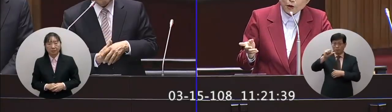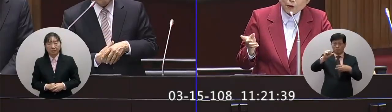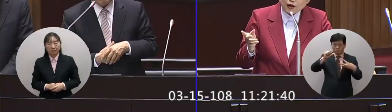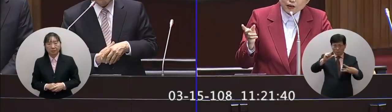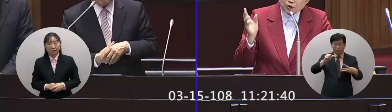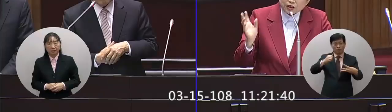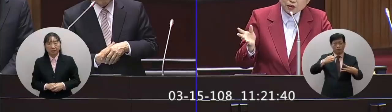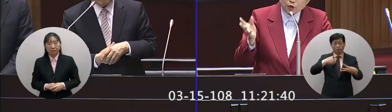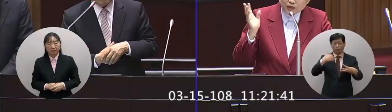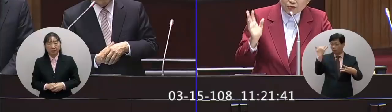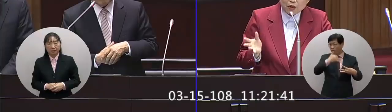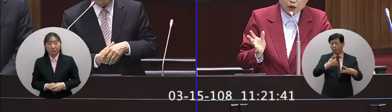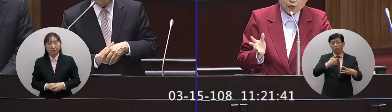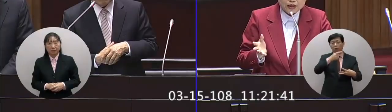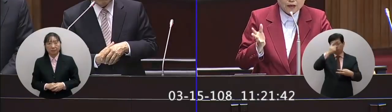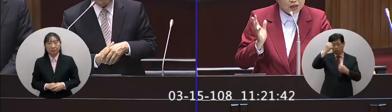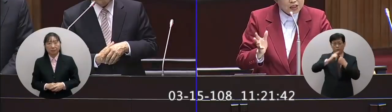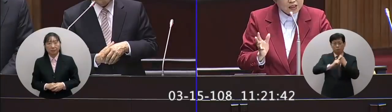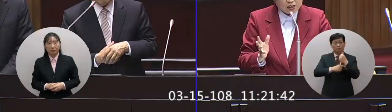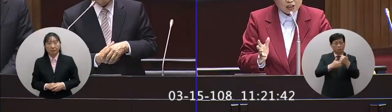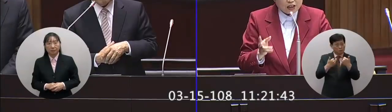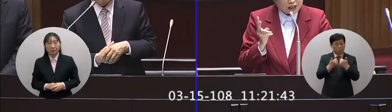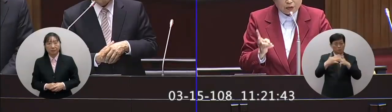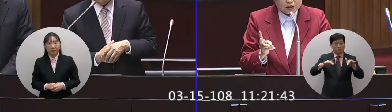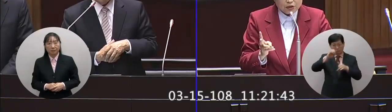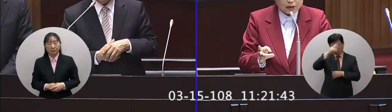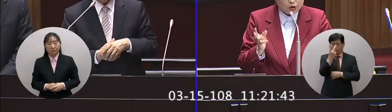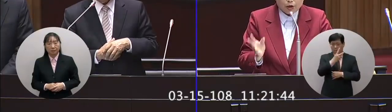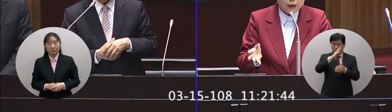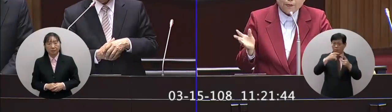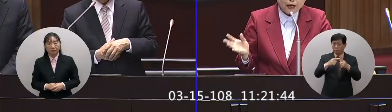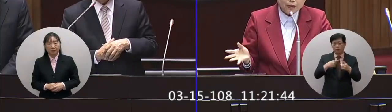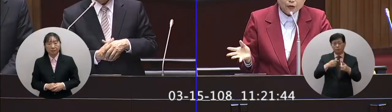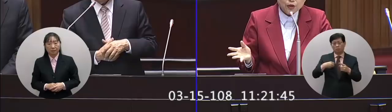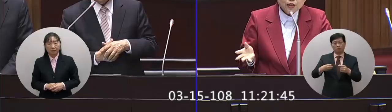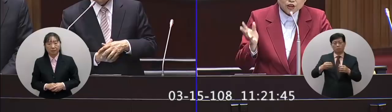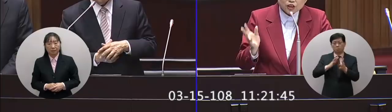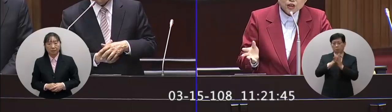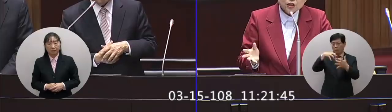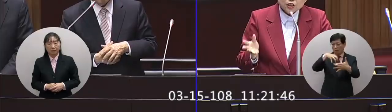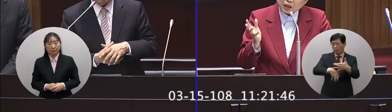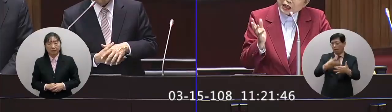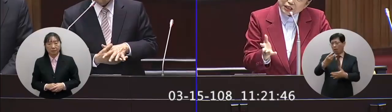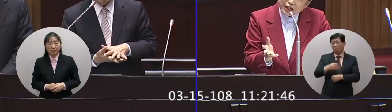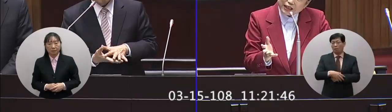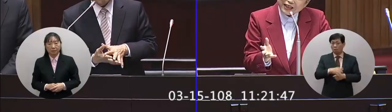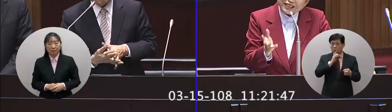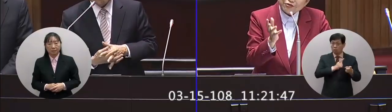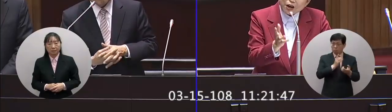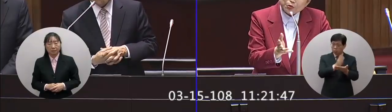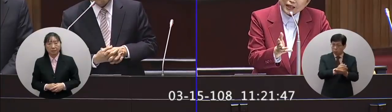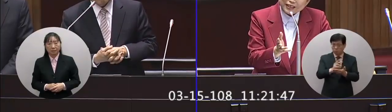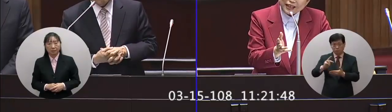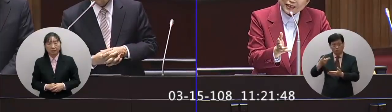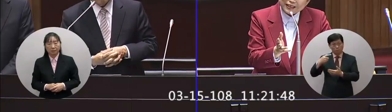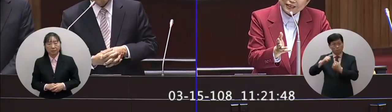這個法案說就是我們司法委員會的民進黨籍的兩位召集委員都沒有把它排入是你擋下來的